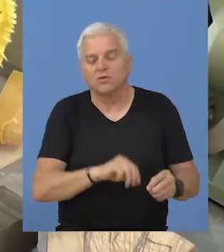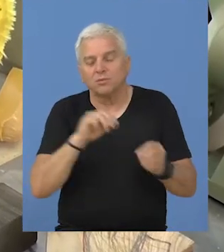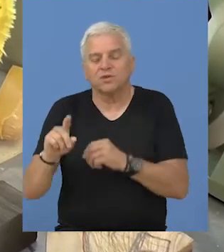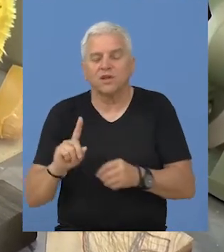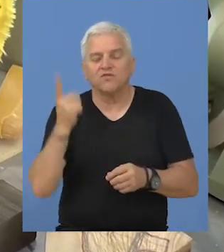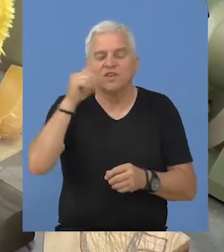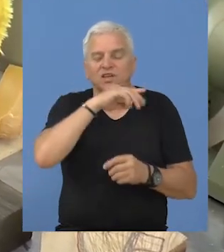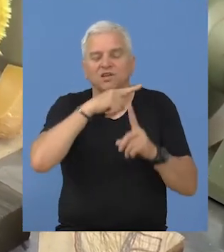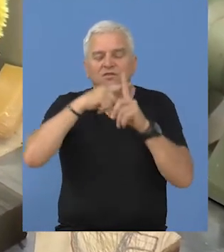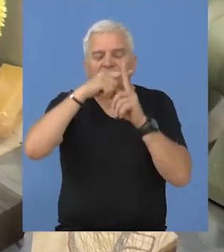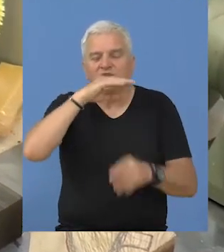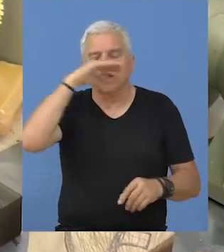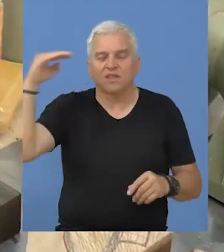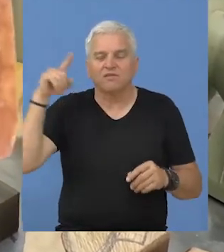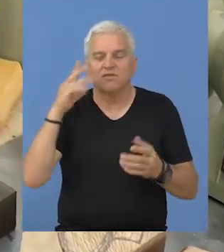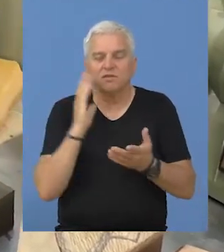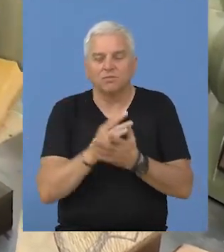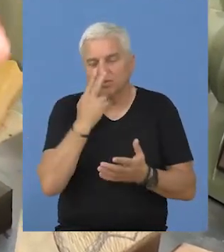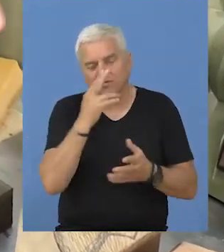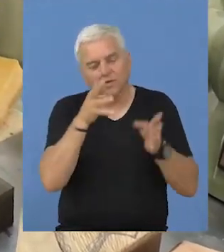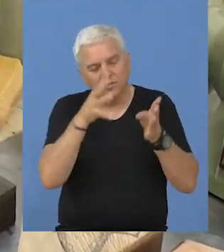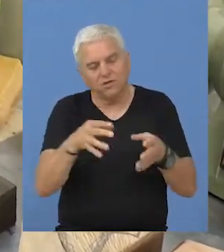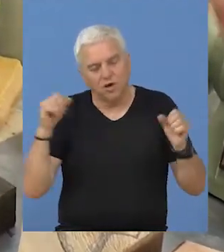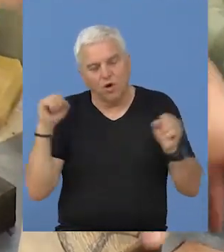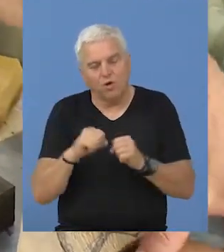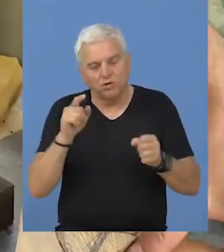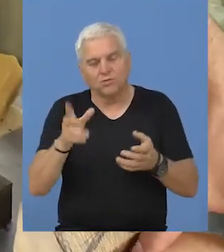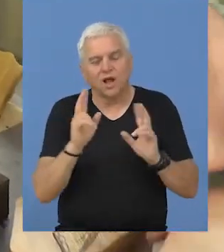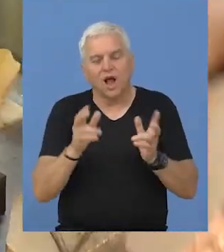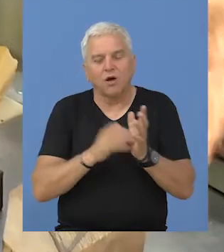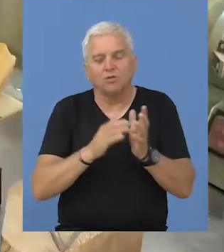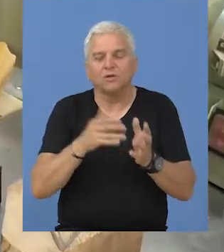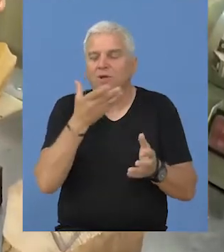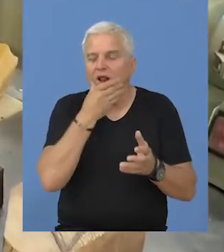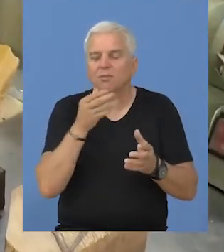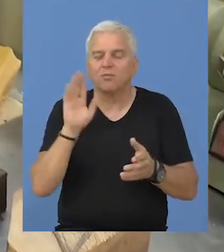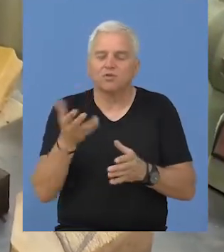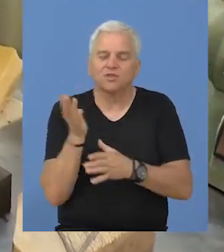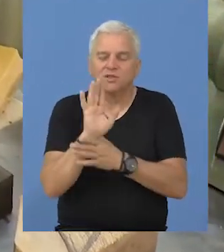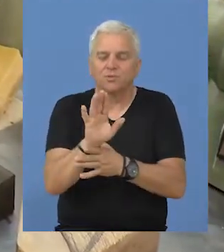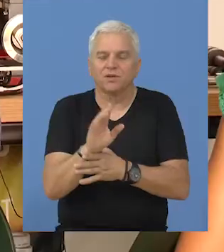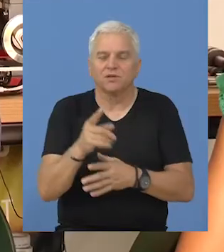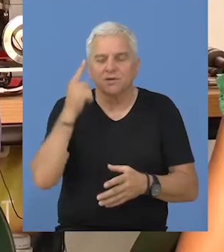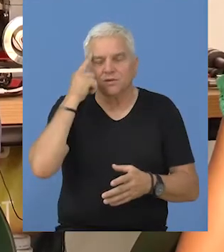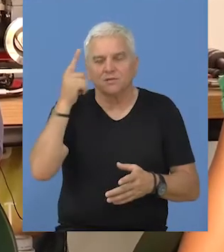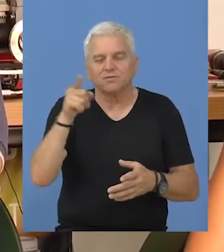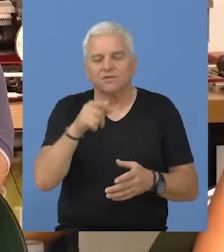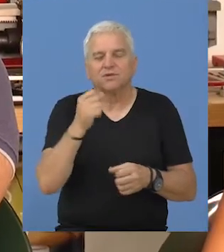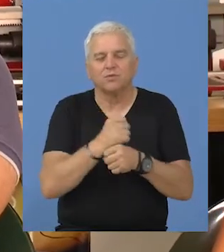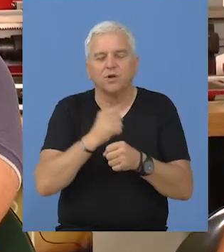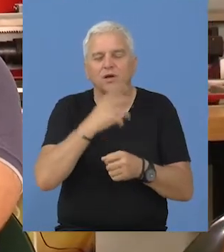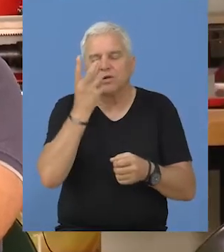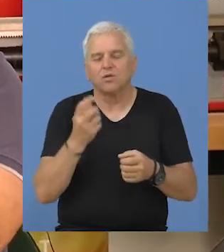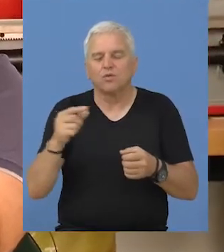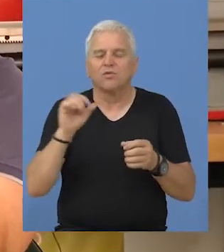pređete na višlji nivo da bi to izgledalo ozbiljno i da bi to izgledalo onako da može lepo da se predstavi. Znanje oko